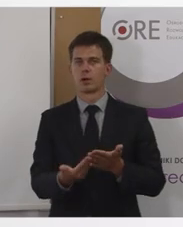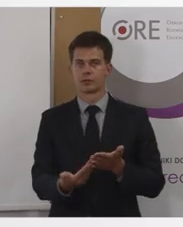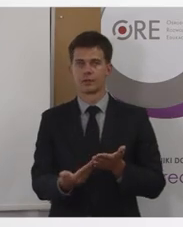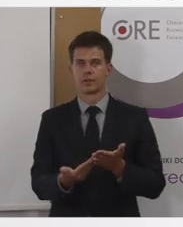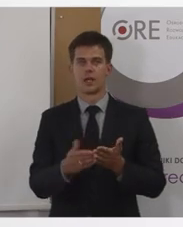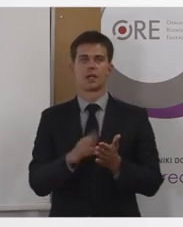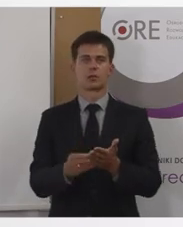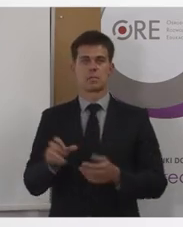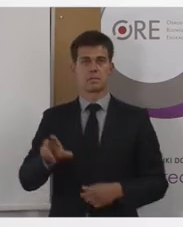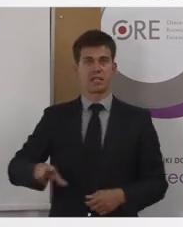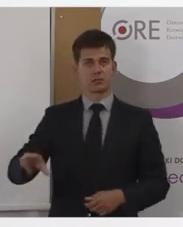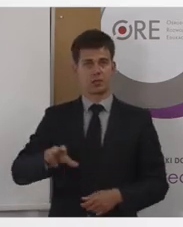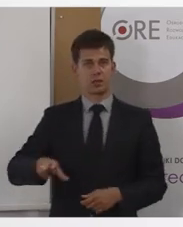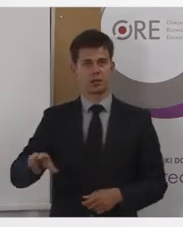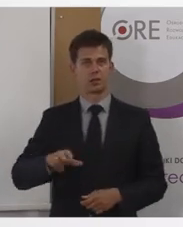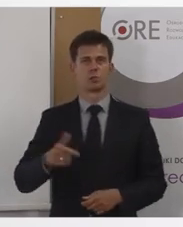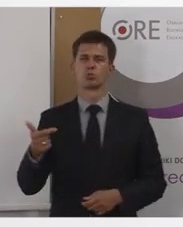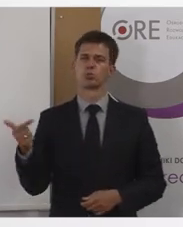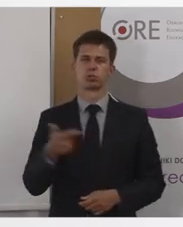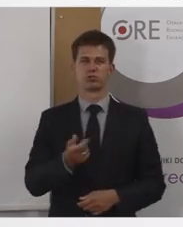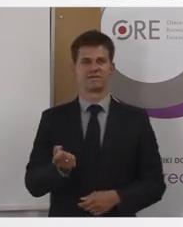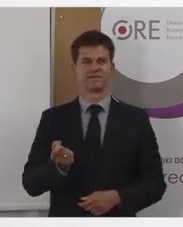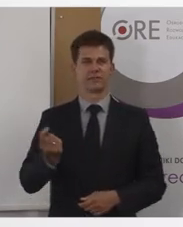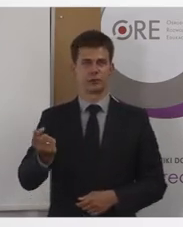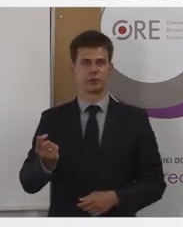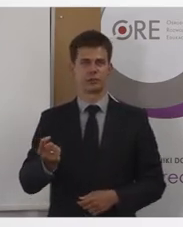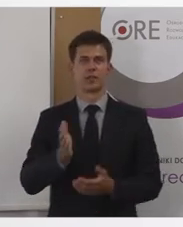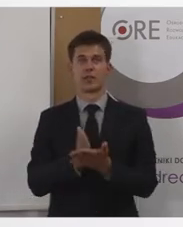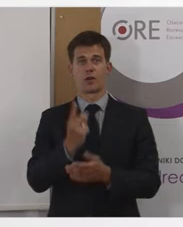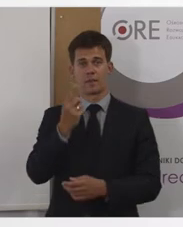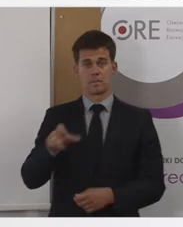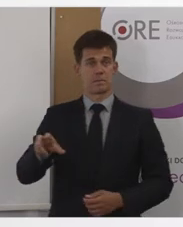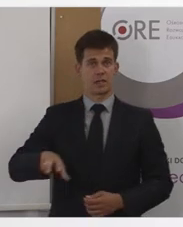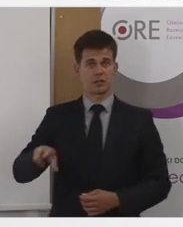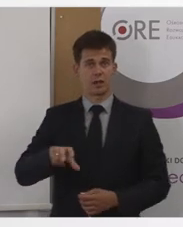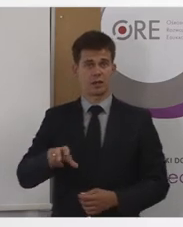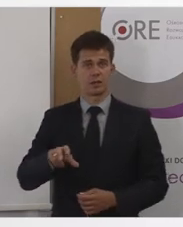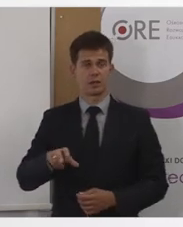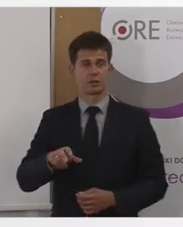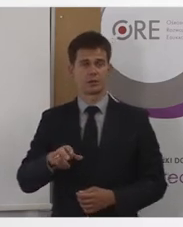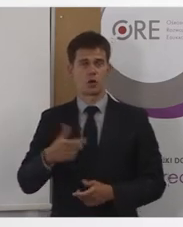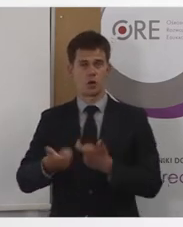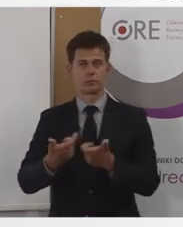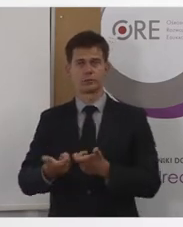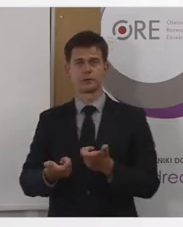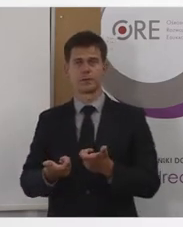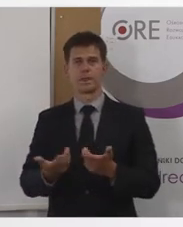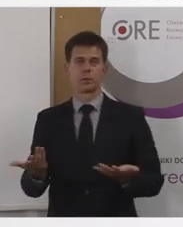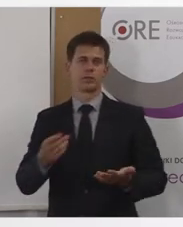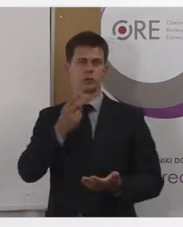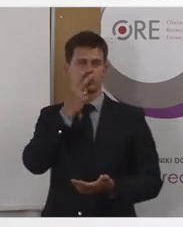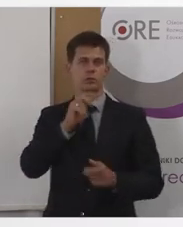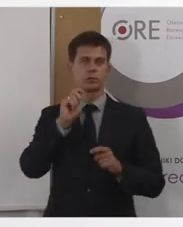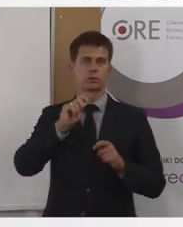mysz komputerowa nie była jedynym sposobem korzystania z e-podręcznika. Zresztą można